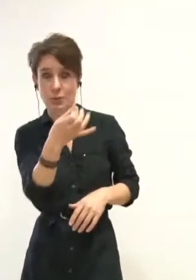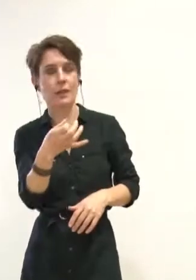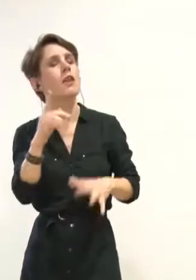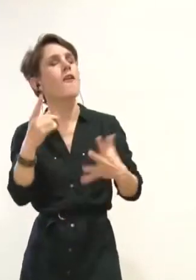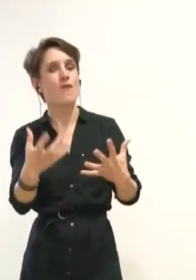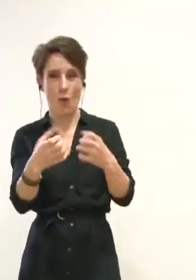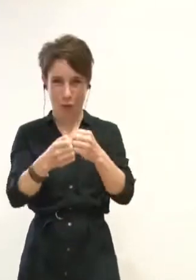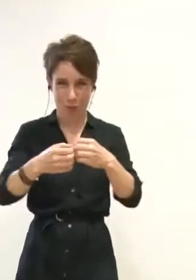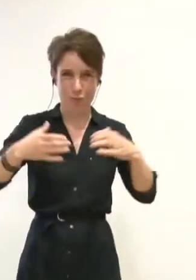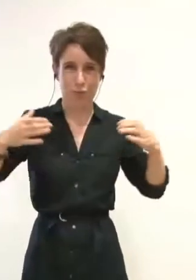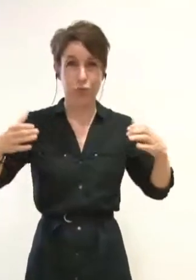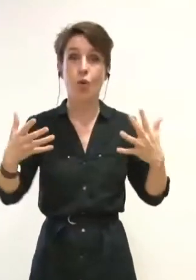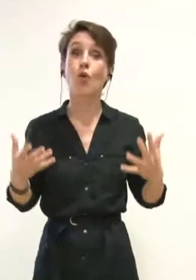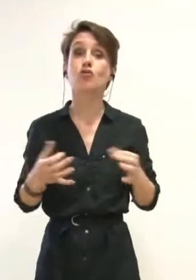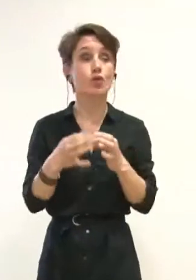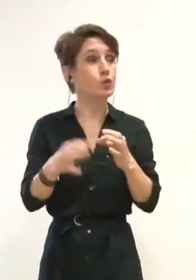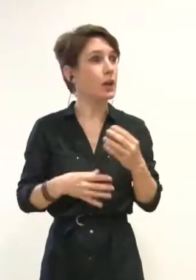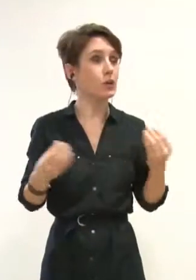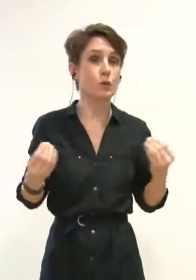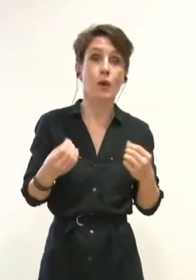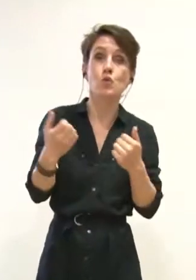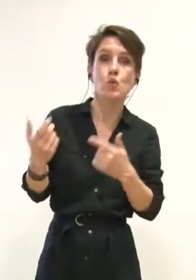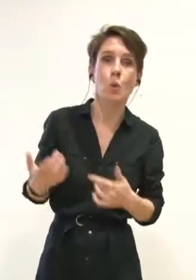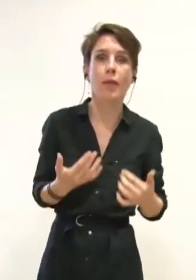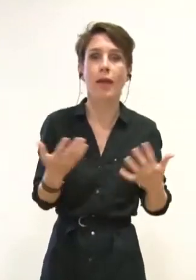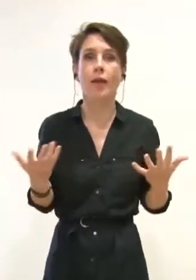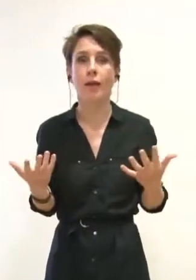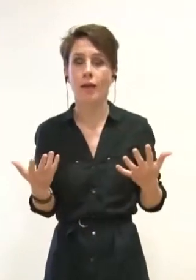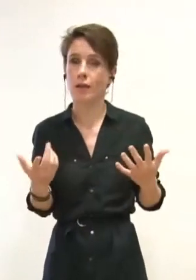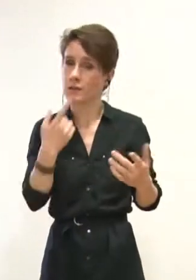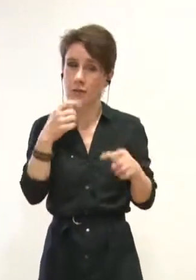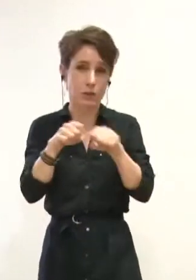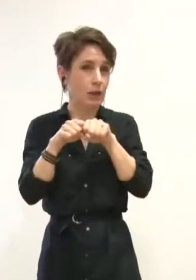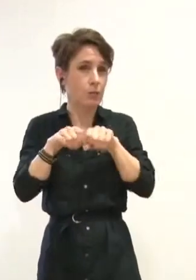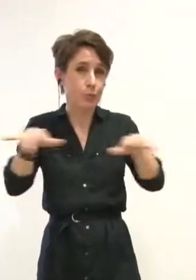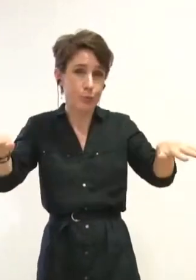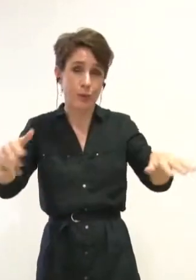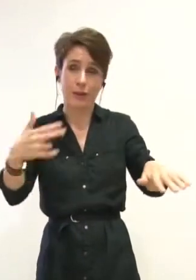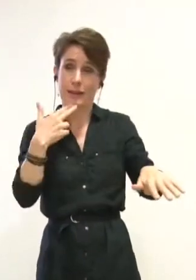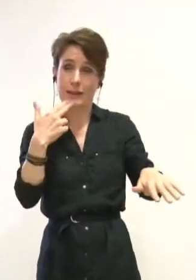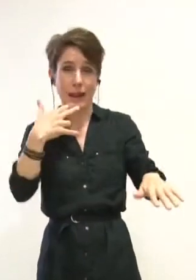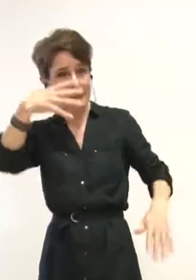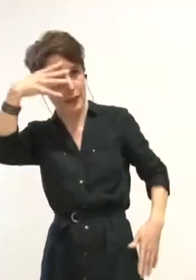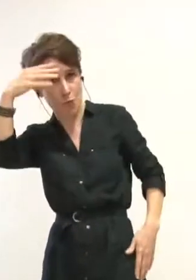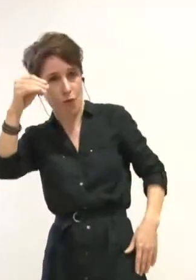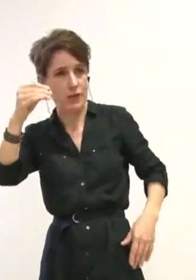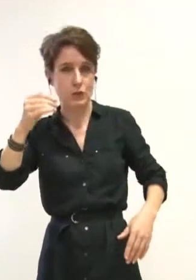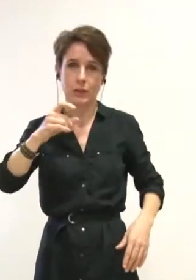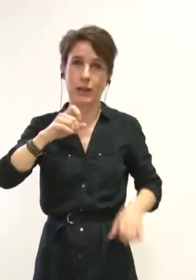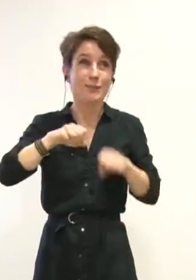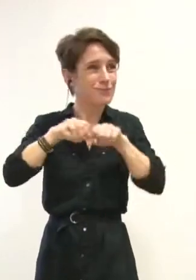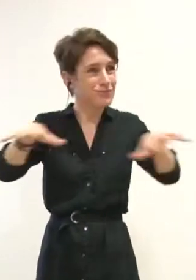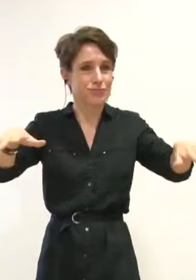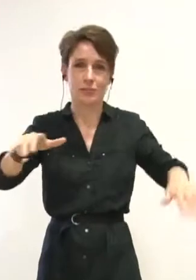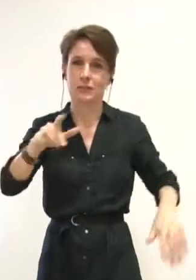ce nombre. Aujourd'hui, qu'en est-il ? On est encore loin d'une généralisation de la qualité de l'accueil des enfants.